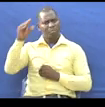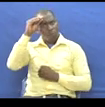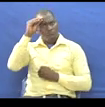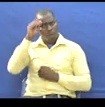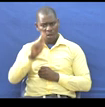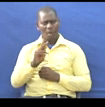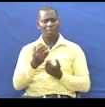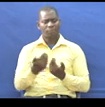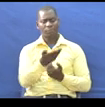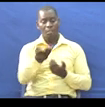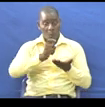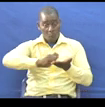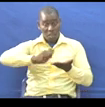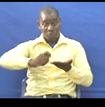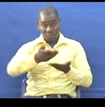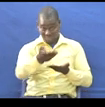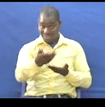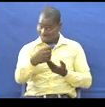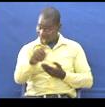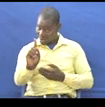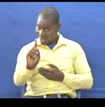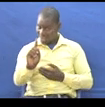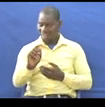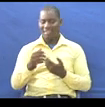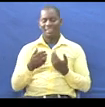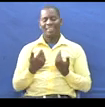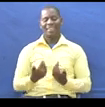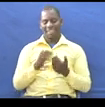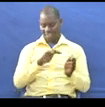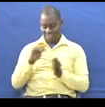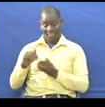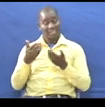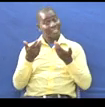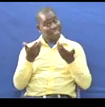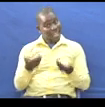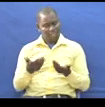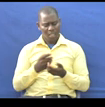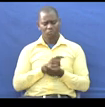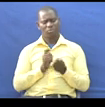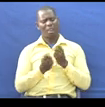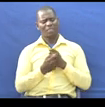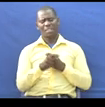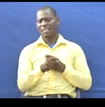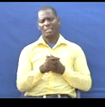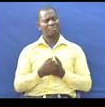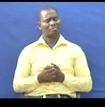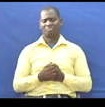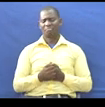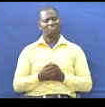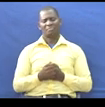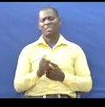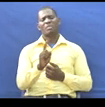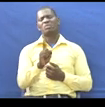nivyo wanafunzi Na katharika Kwa manayo basi Tuneza tukasema hii tafsiri inaudhaifu kwa kiasi fulani Kwa